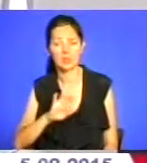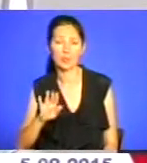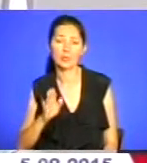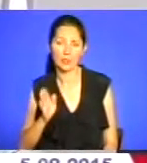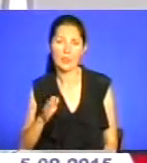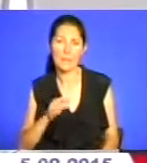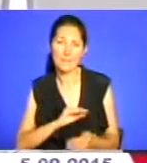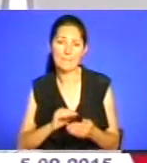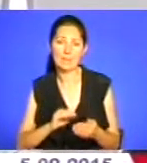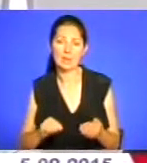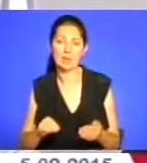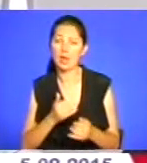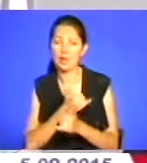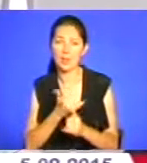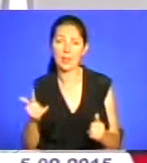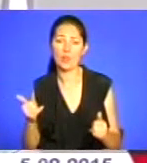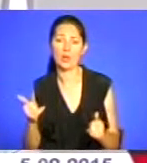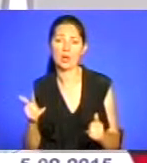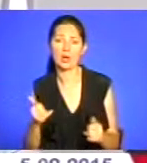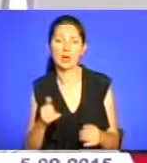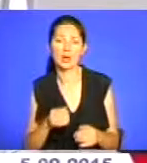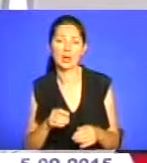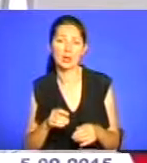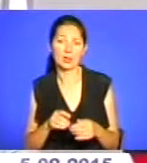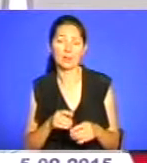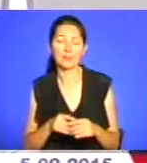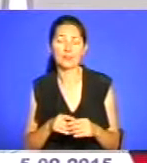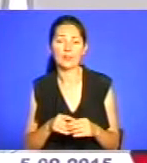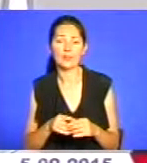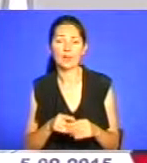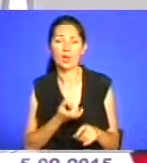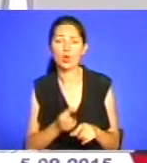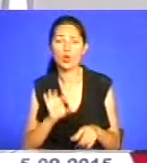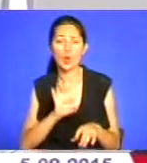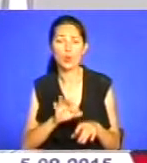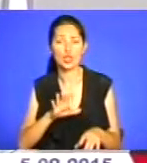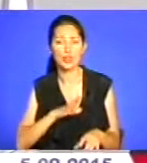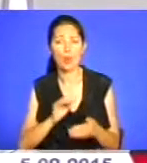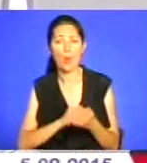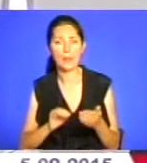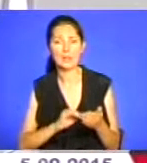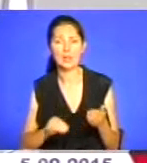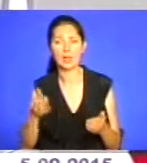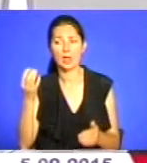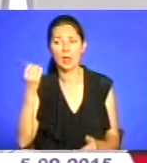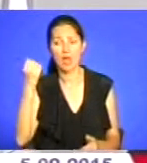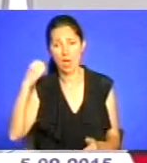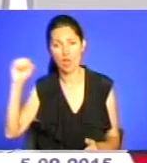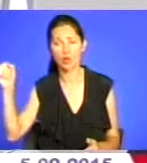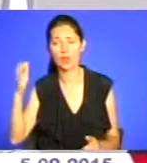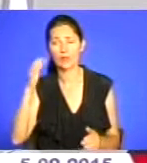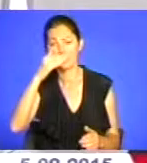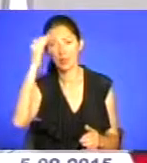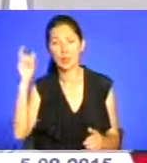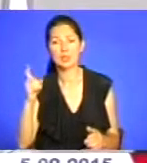над нею чотири місяці, досить недовго. Чотири місяці, але, можна сказати, посилено. Працювала повністю